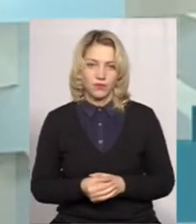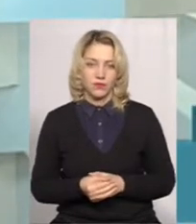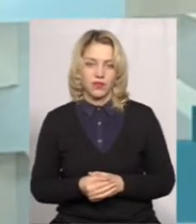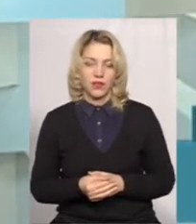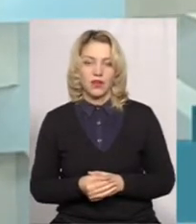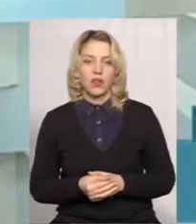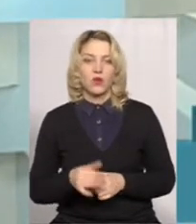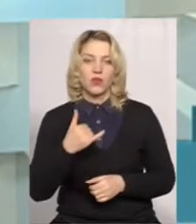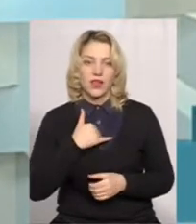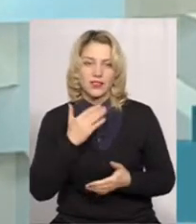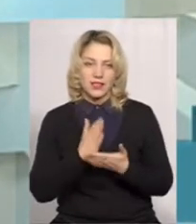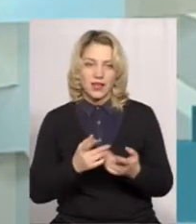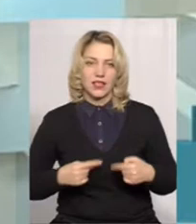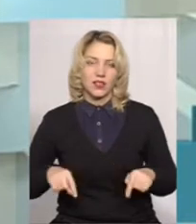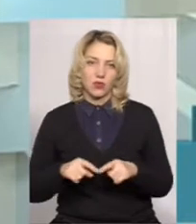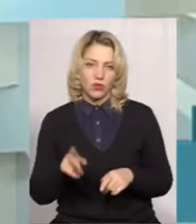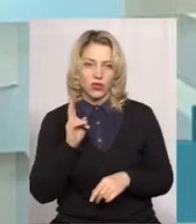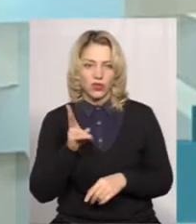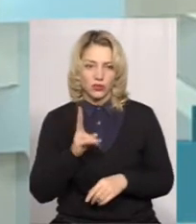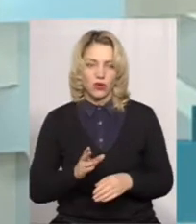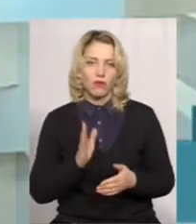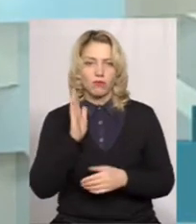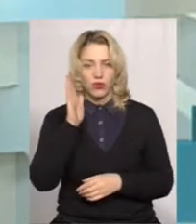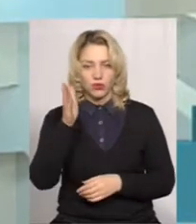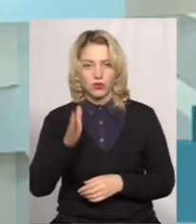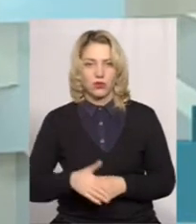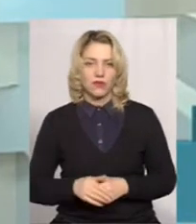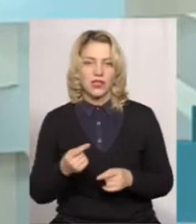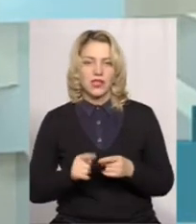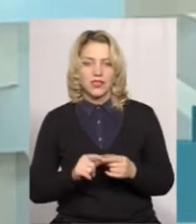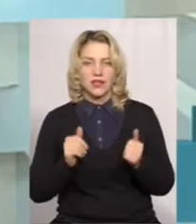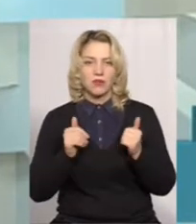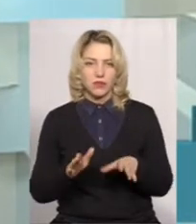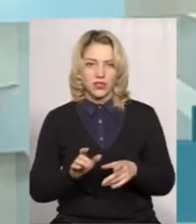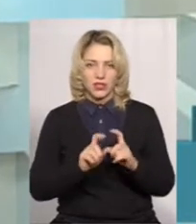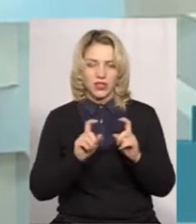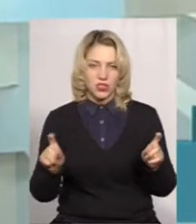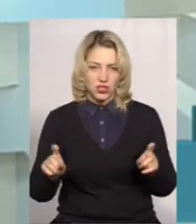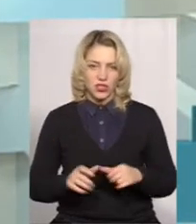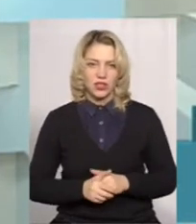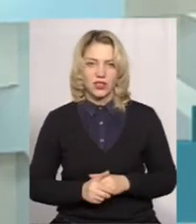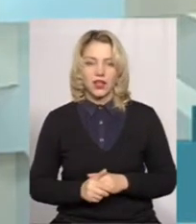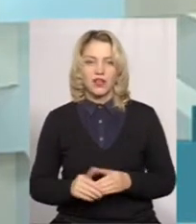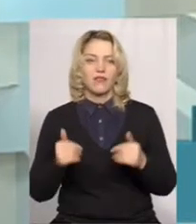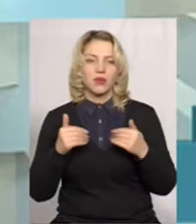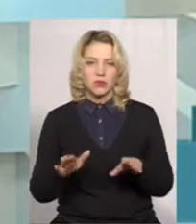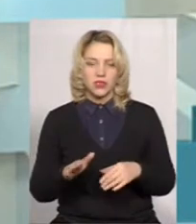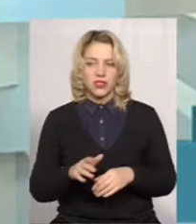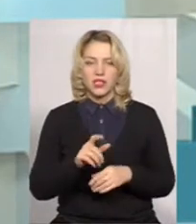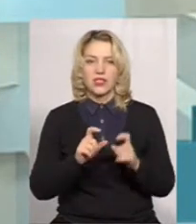У нас є категорії, які прогнозовані. Це випускники шкіл, випускники